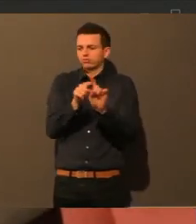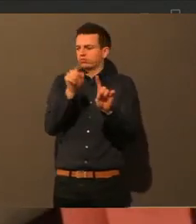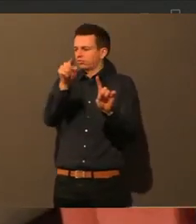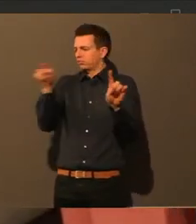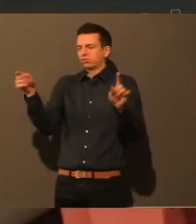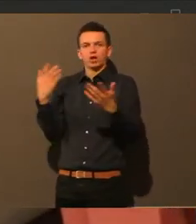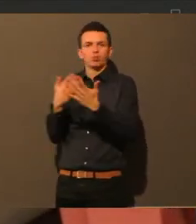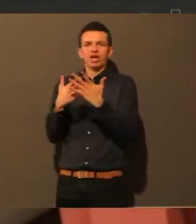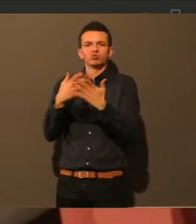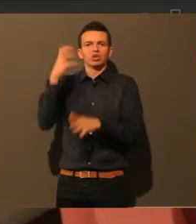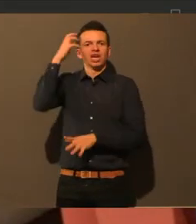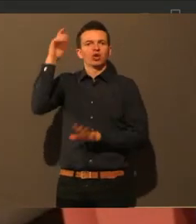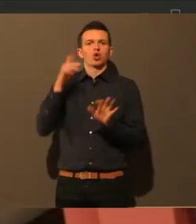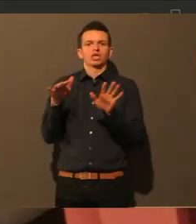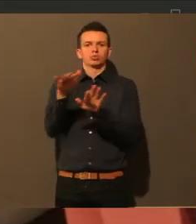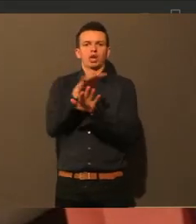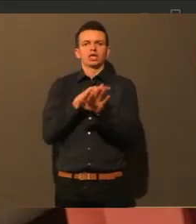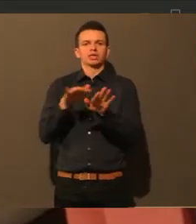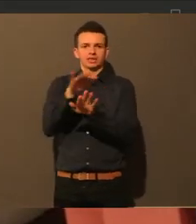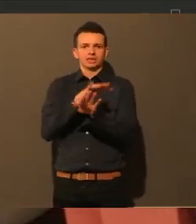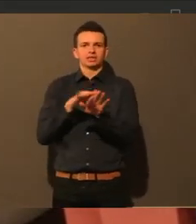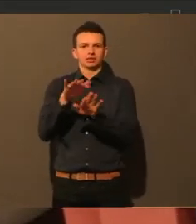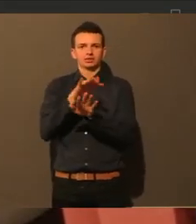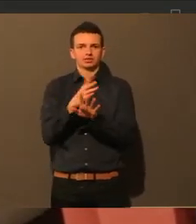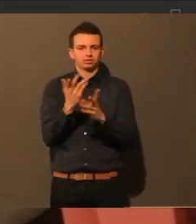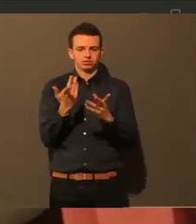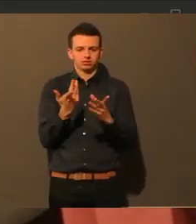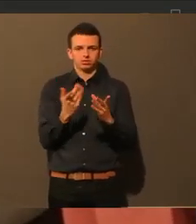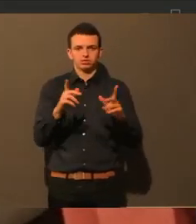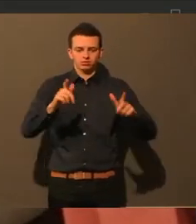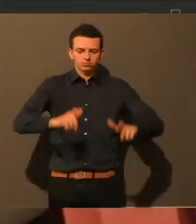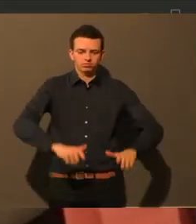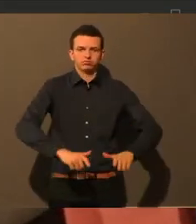irgendwie etablieren kann und aufstellen kann.